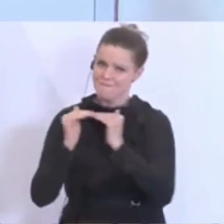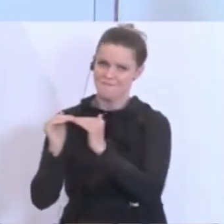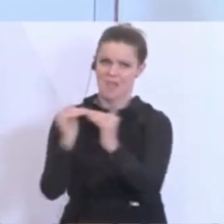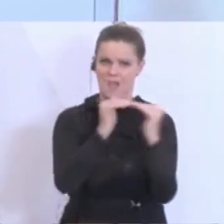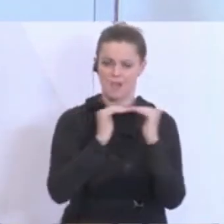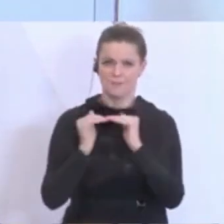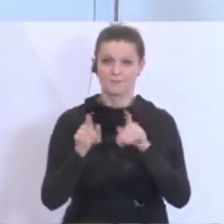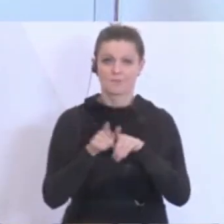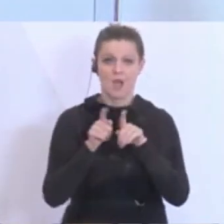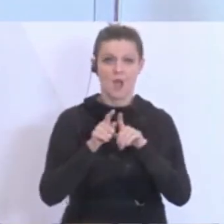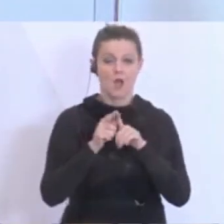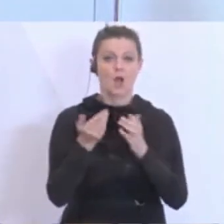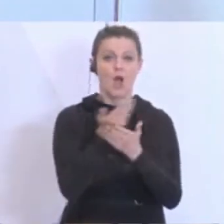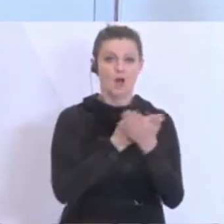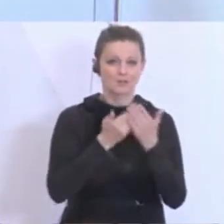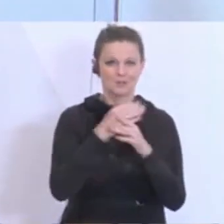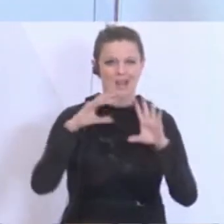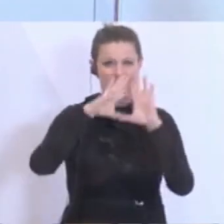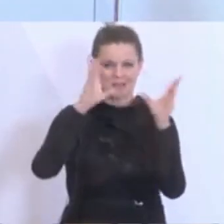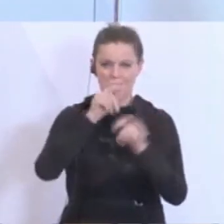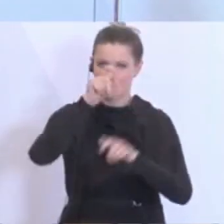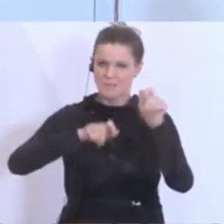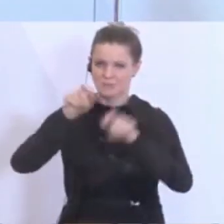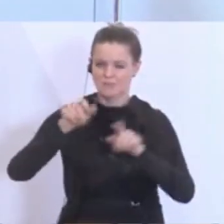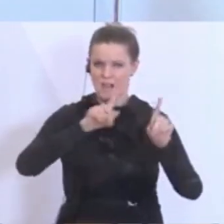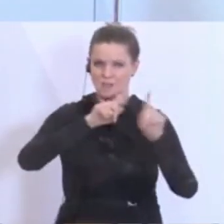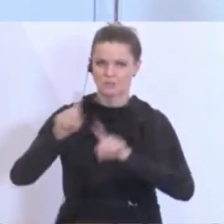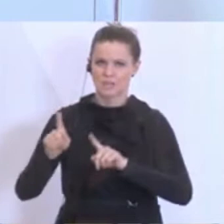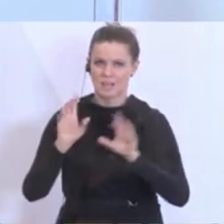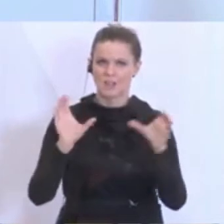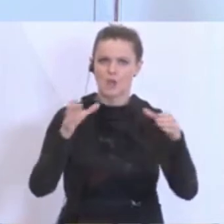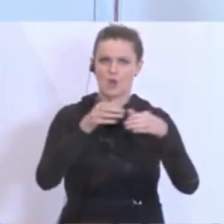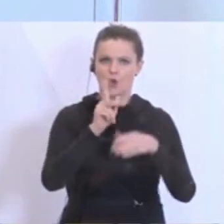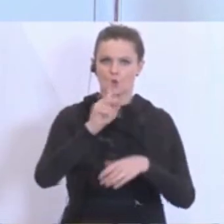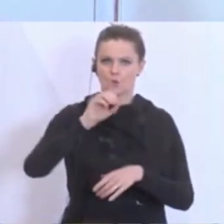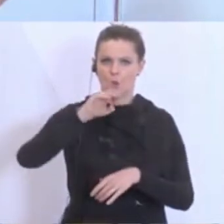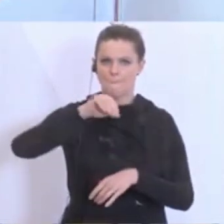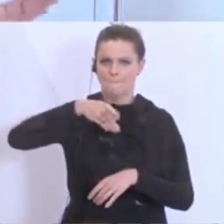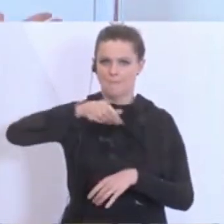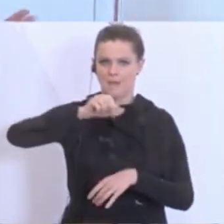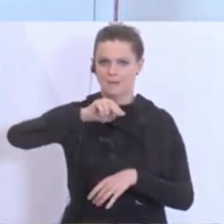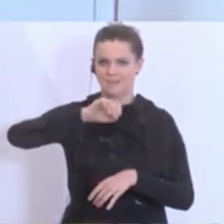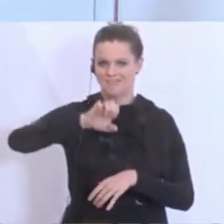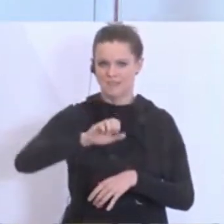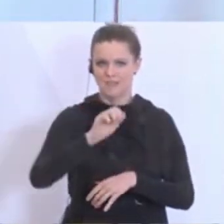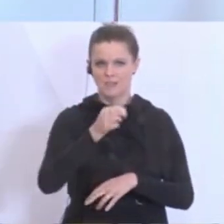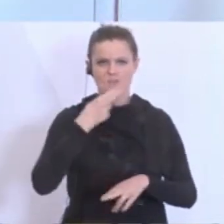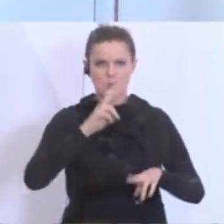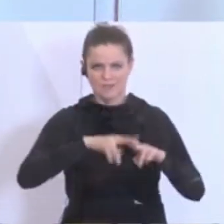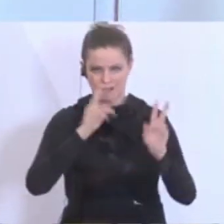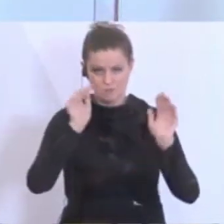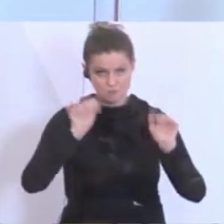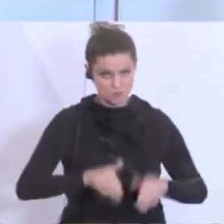Ausbildungs und allgemeinen Personalstand der Kompanien beurteilen. Schlussendlich haben wir auf